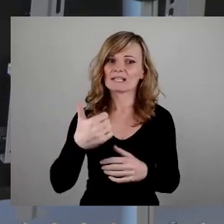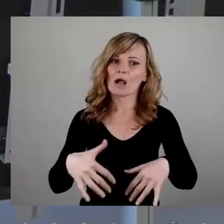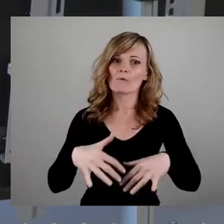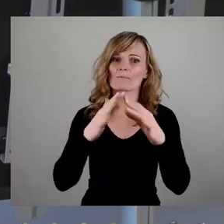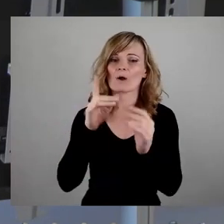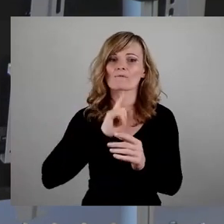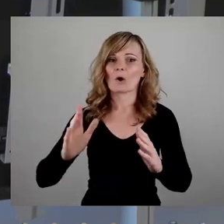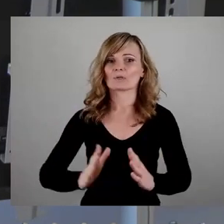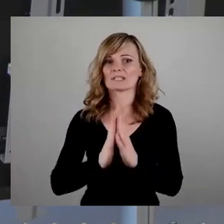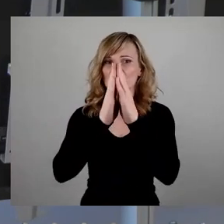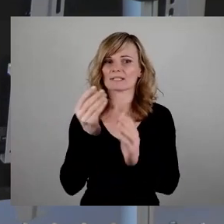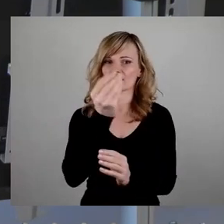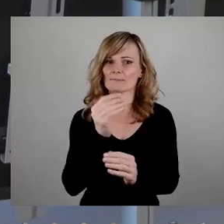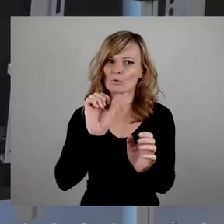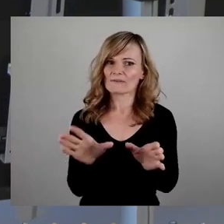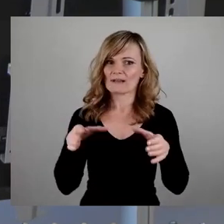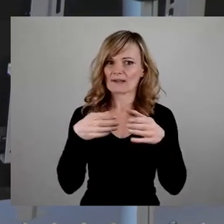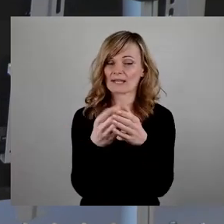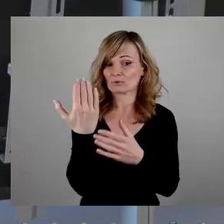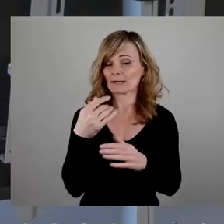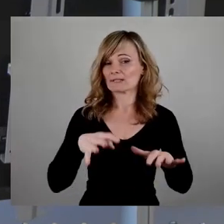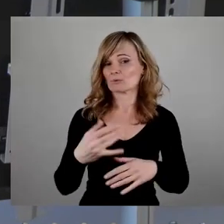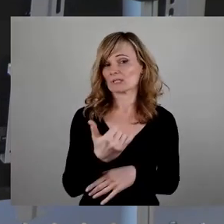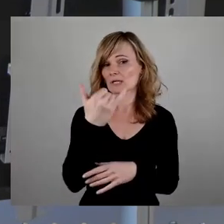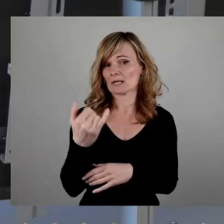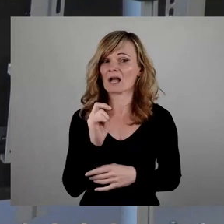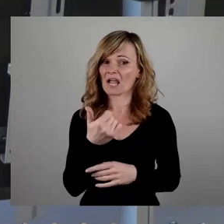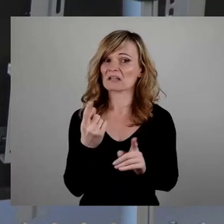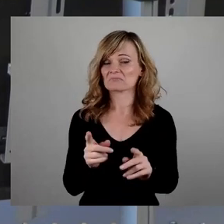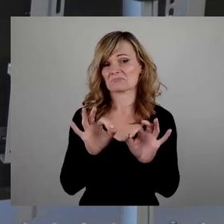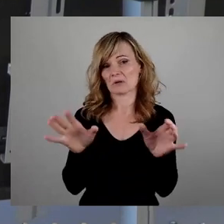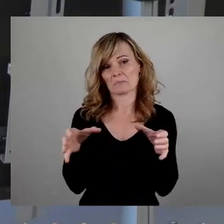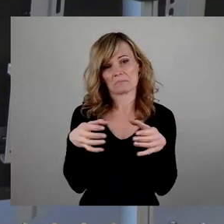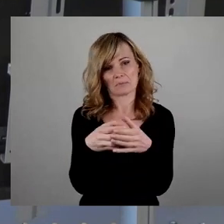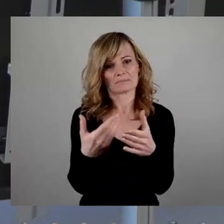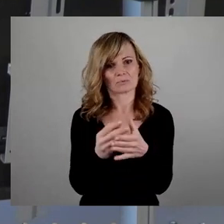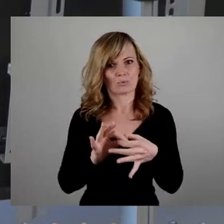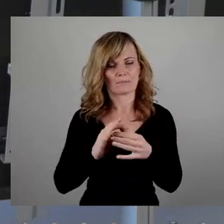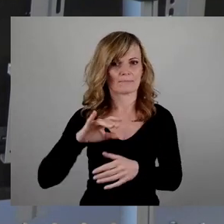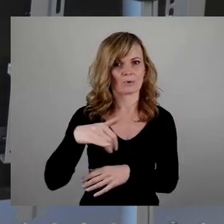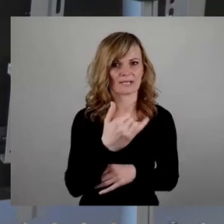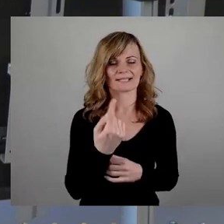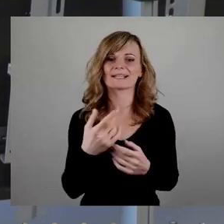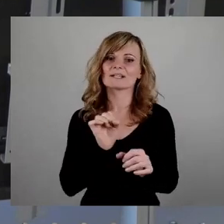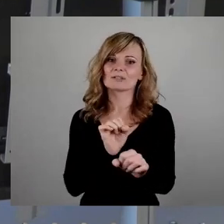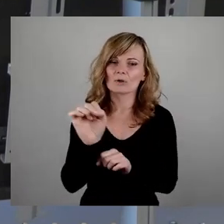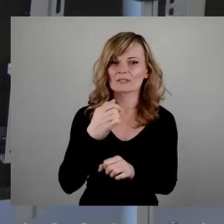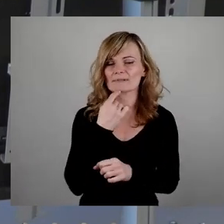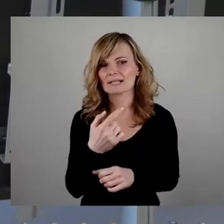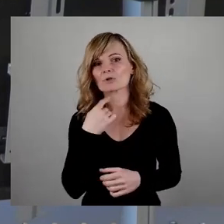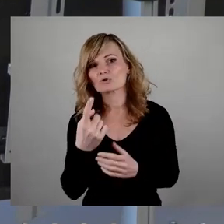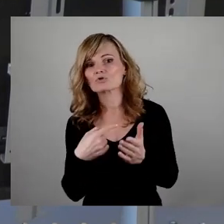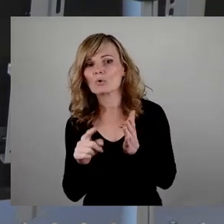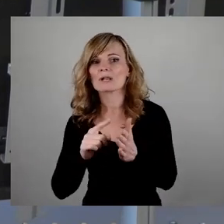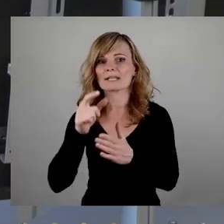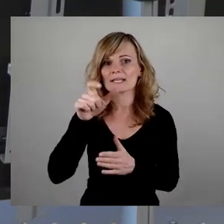für die Wiedervereinigung war in den 90er Jahren durchaus ein einendes Projekt. Dennoch war nun das Narrativ der schuldigen Stadt Dresden erstmals